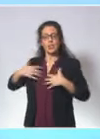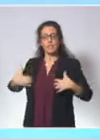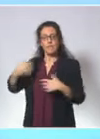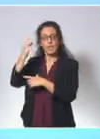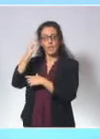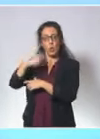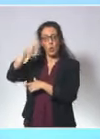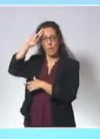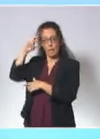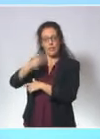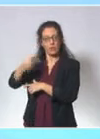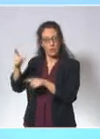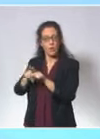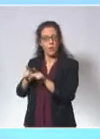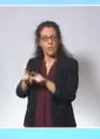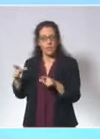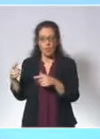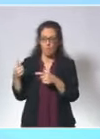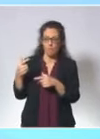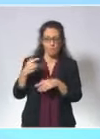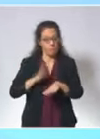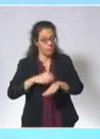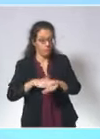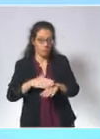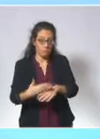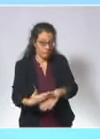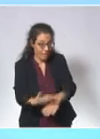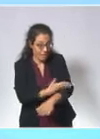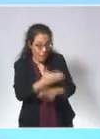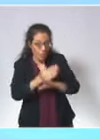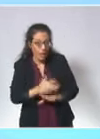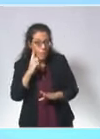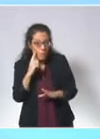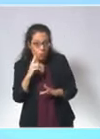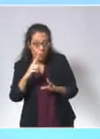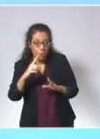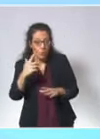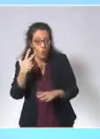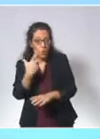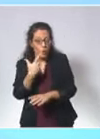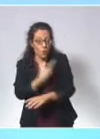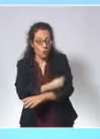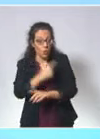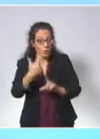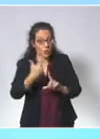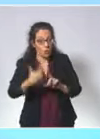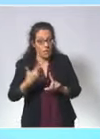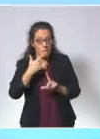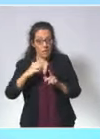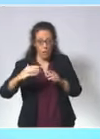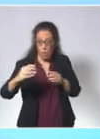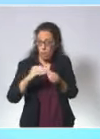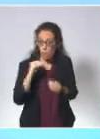recommandent d'anticiper encore la possibilité de recevoir sa dose de rappel. Eh bien, dès le 3 janvier,